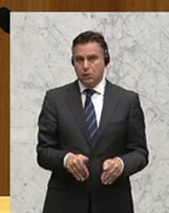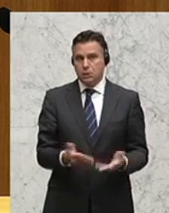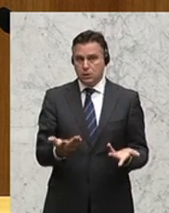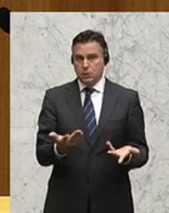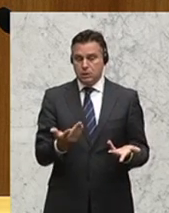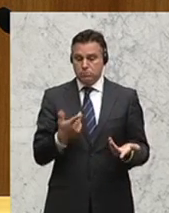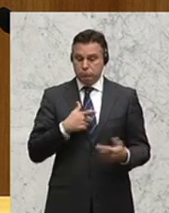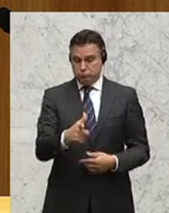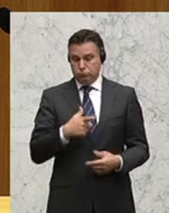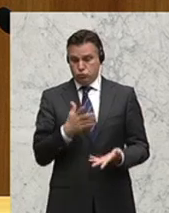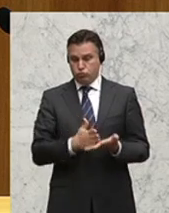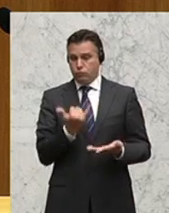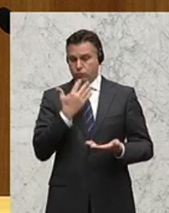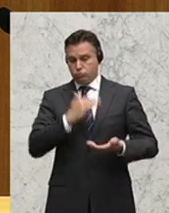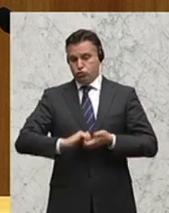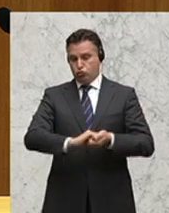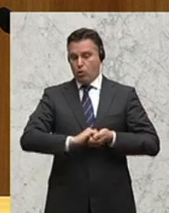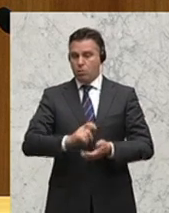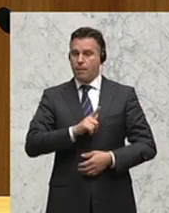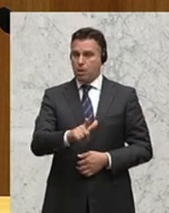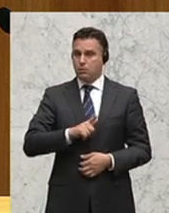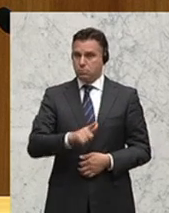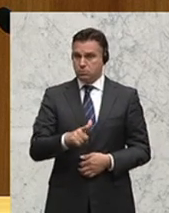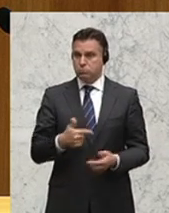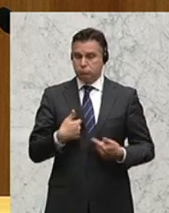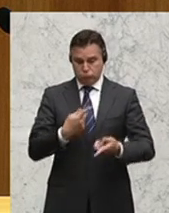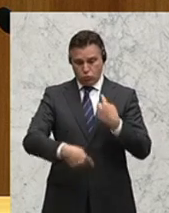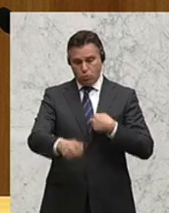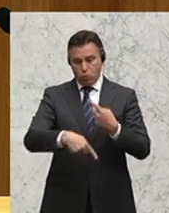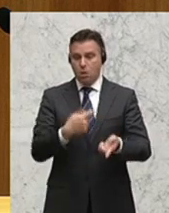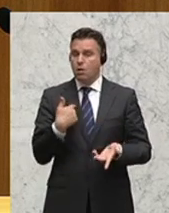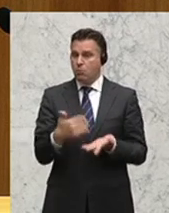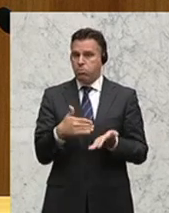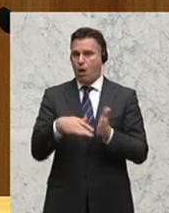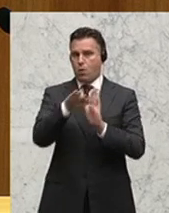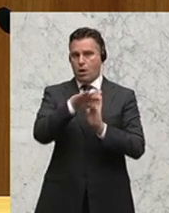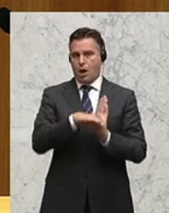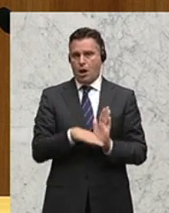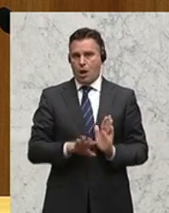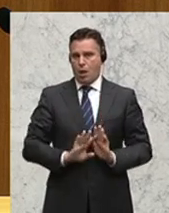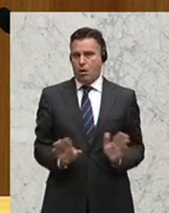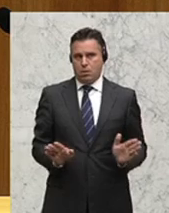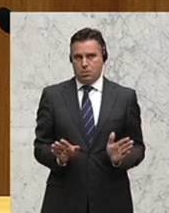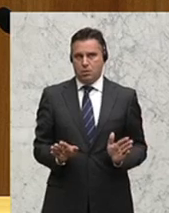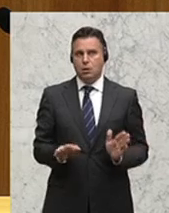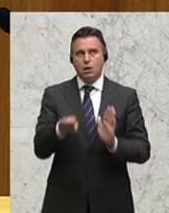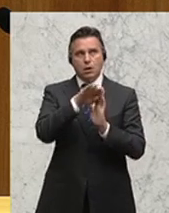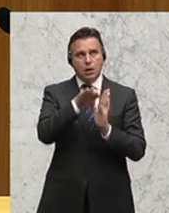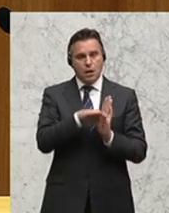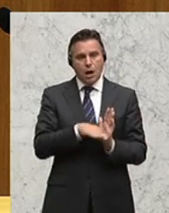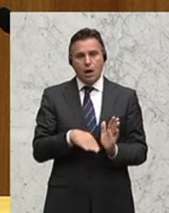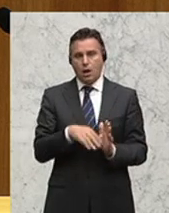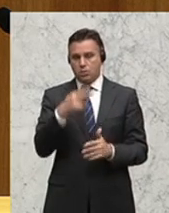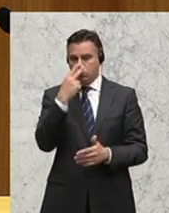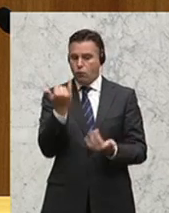Solidarität zwischen den Mitgliedstaaten nicht ohne entsprechenden Regeln funktionieren kann, die man etwa braucht, um ihre